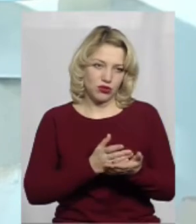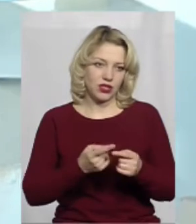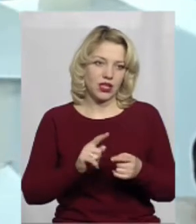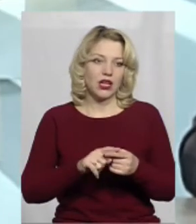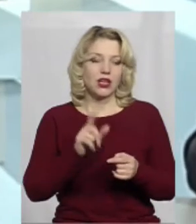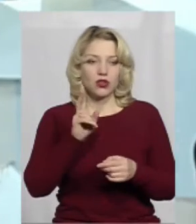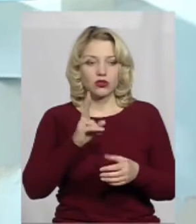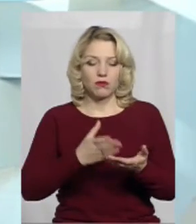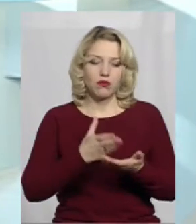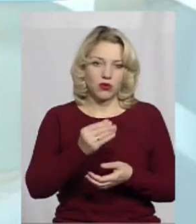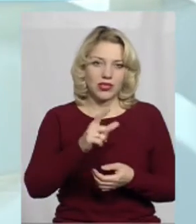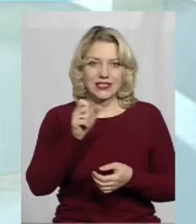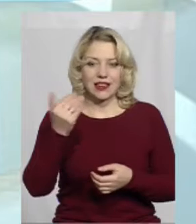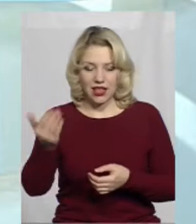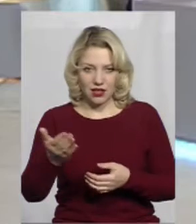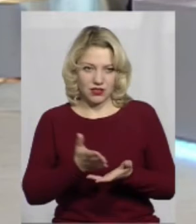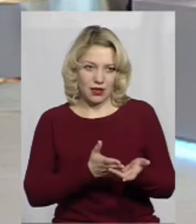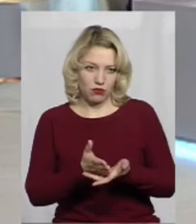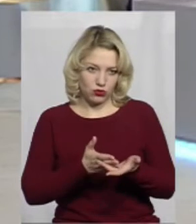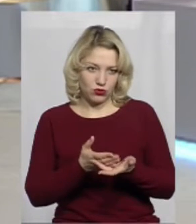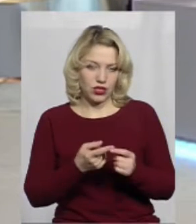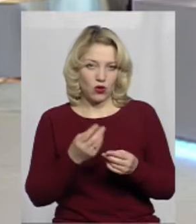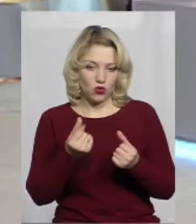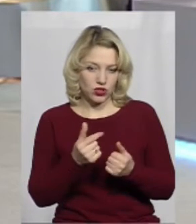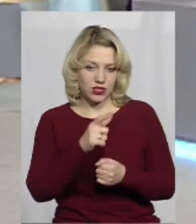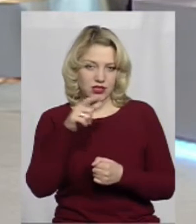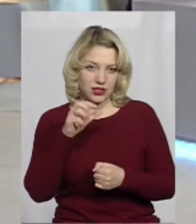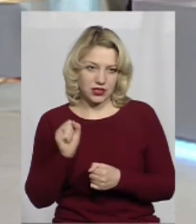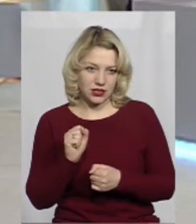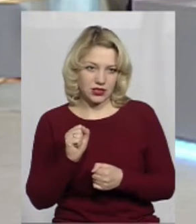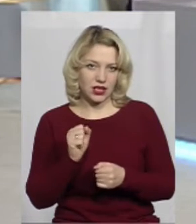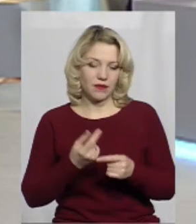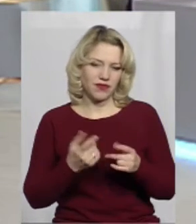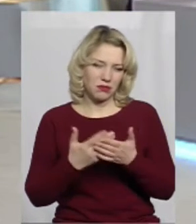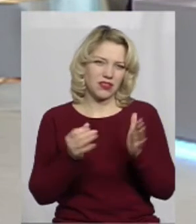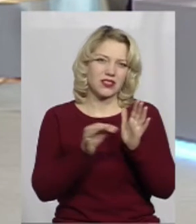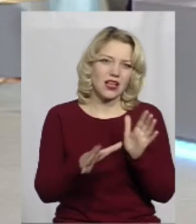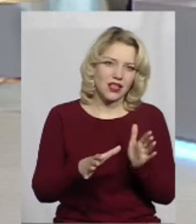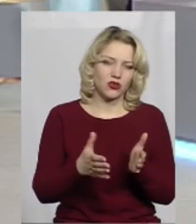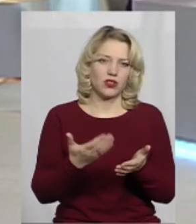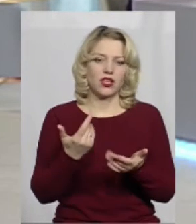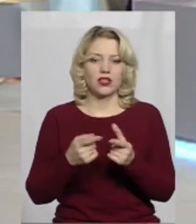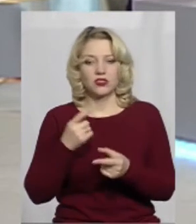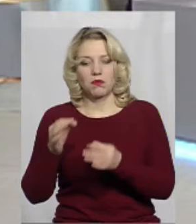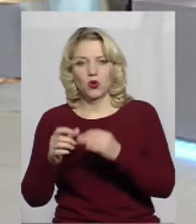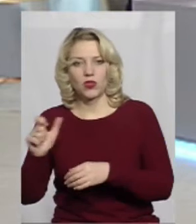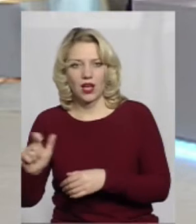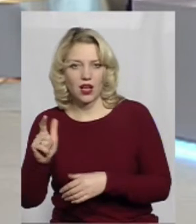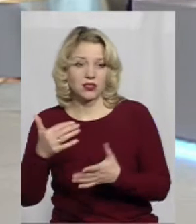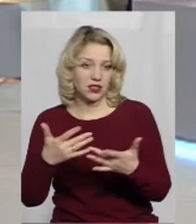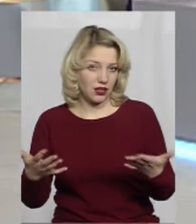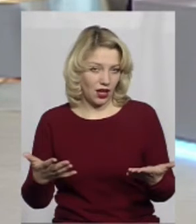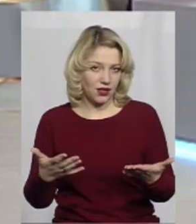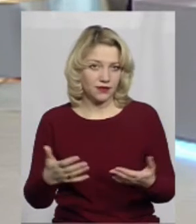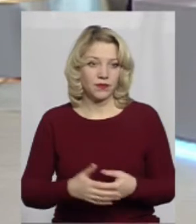сплачує, або хтось за неї сплачує, кошти за ту саму електроенергію, за природні гази і так